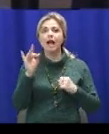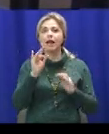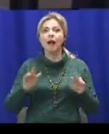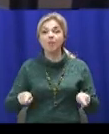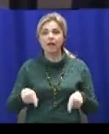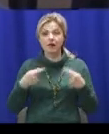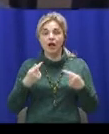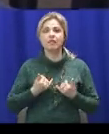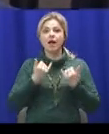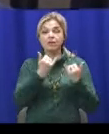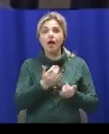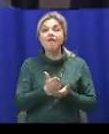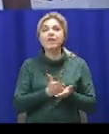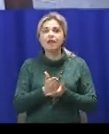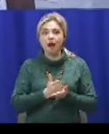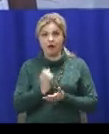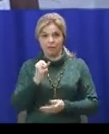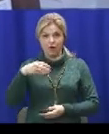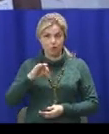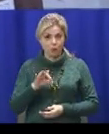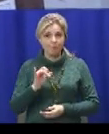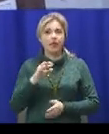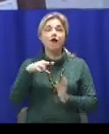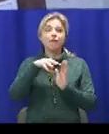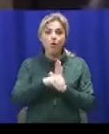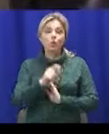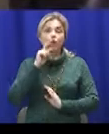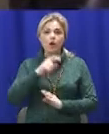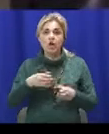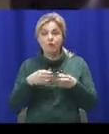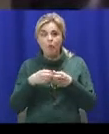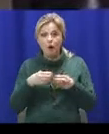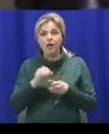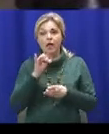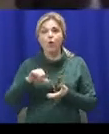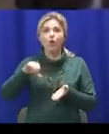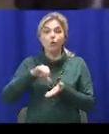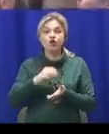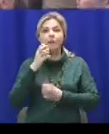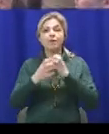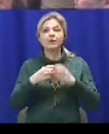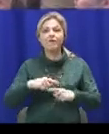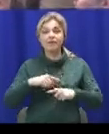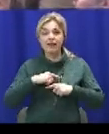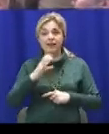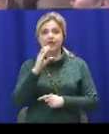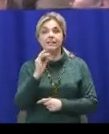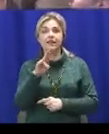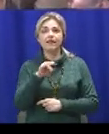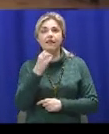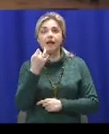військовослужбовців та ветеранів. І це буде найголовніше. Увійдуть до української збірної та візьмуть участь у міжнародному фіналі у Сіднеї 15